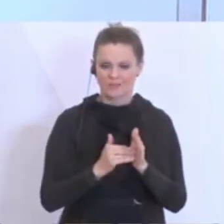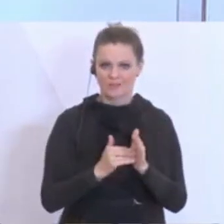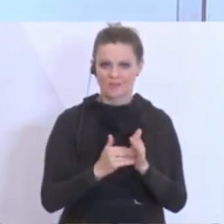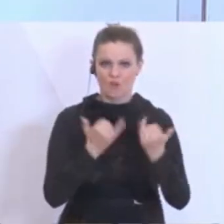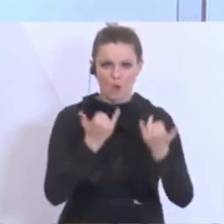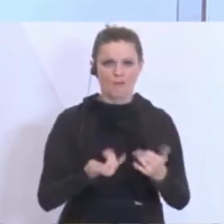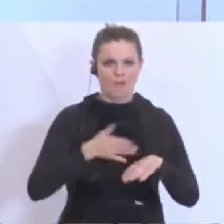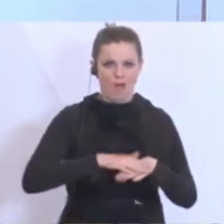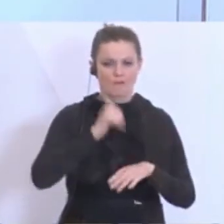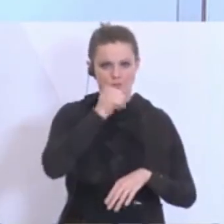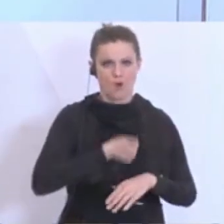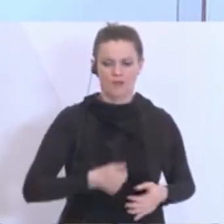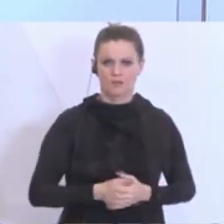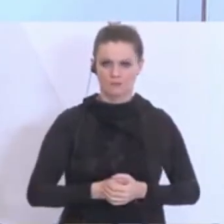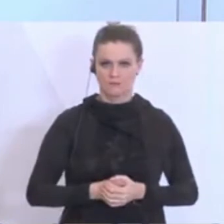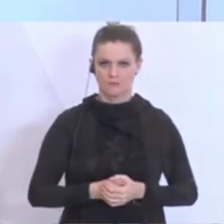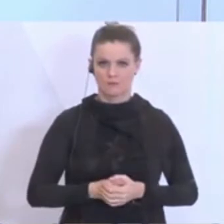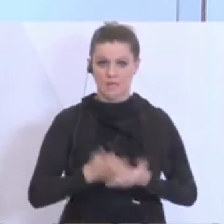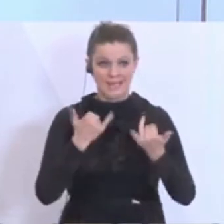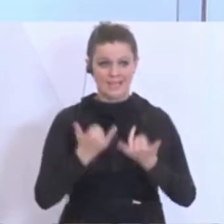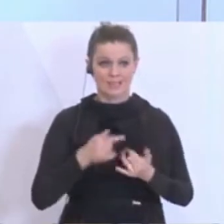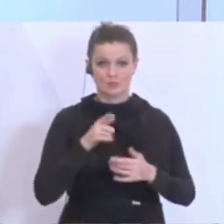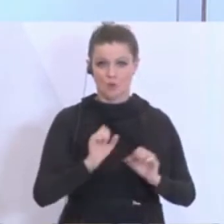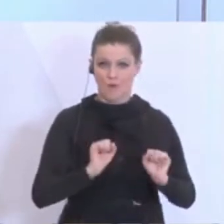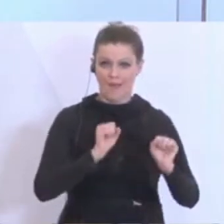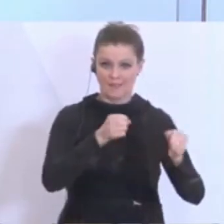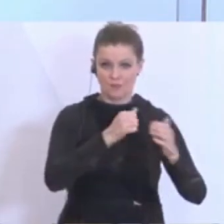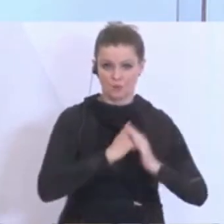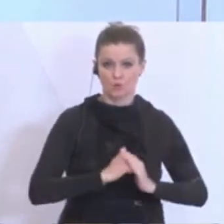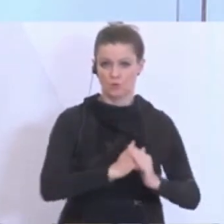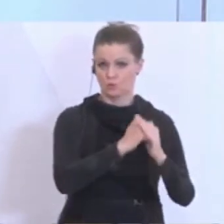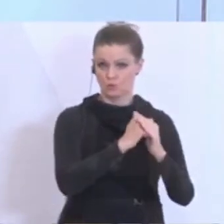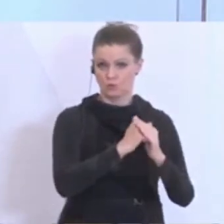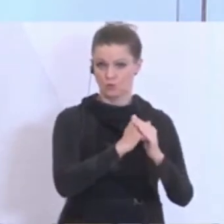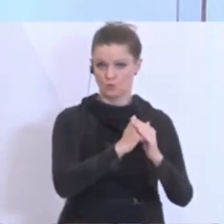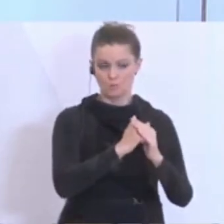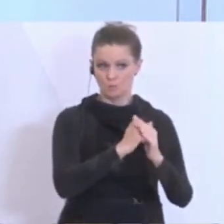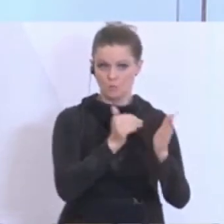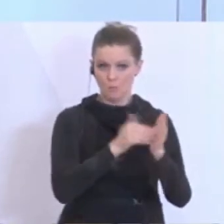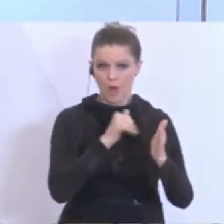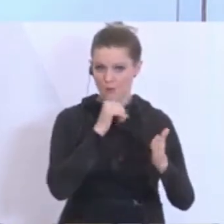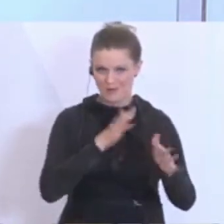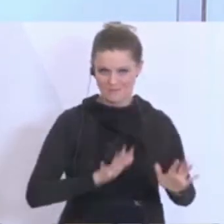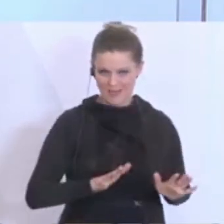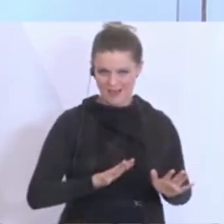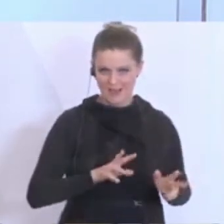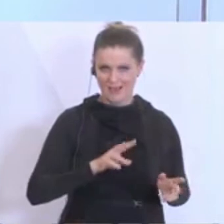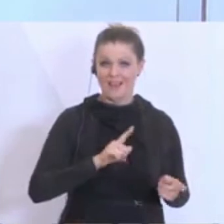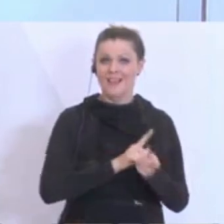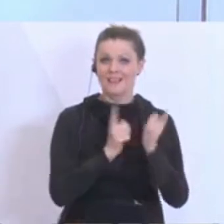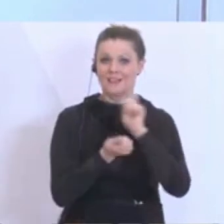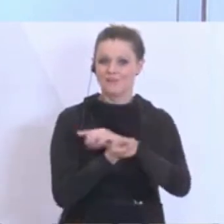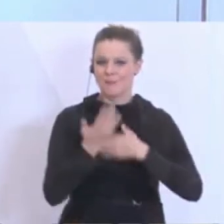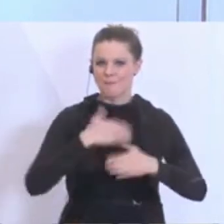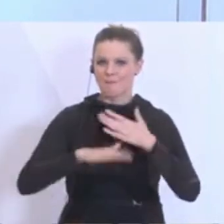Nacht auf die andere. In der Zwischenzeit ist dieser Einsatz, diese Unterstützungsleistung zwar nicht mehr notwendig, dafür aber umso